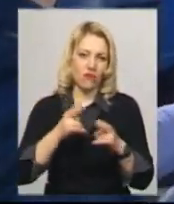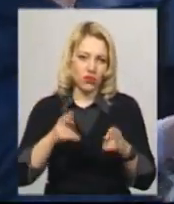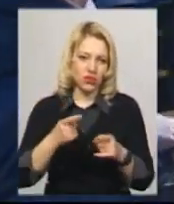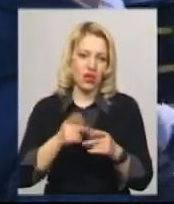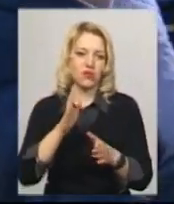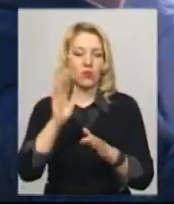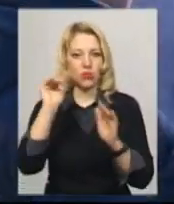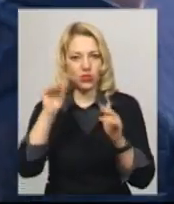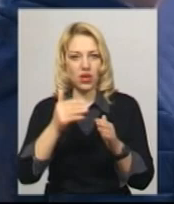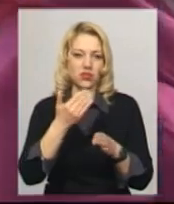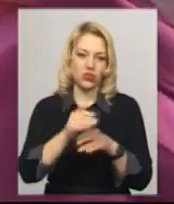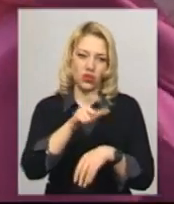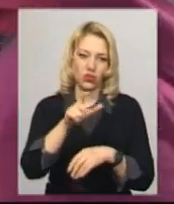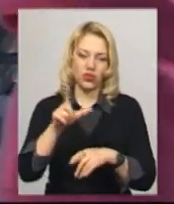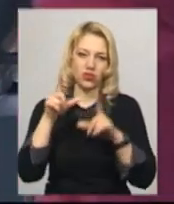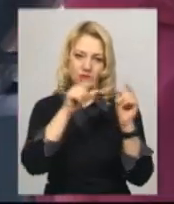їде далі, до Одеси.